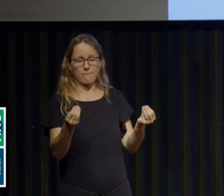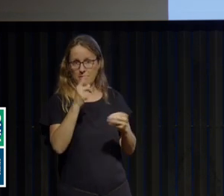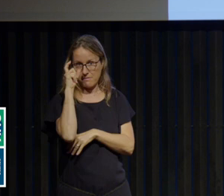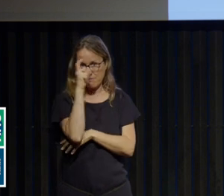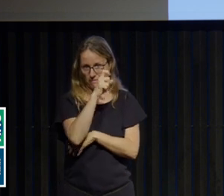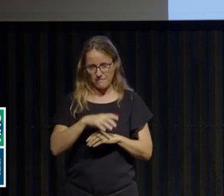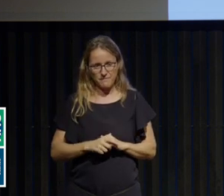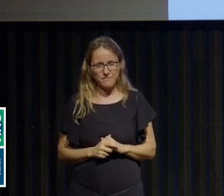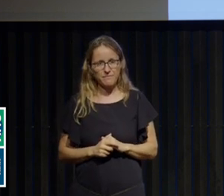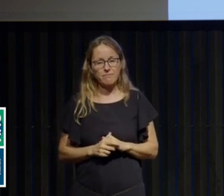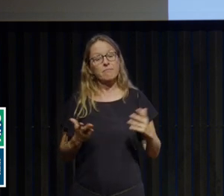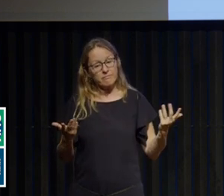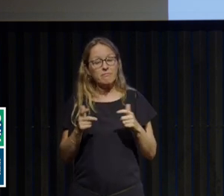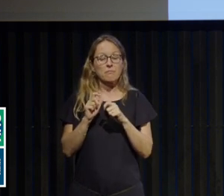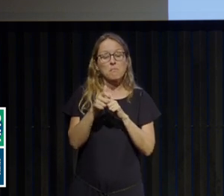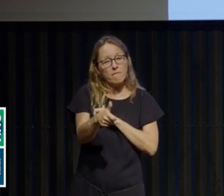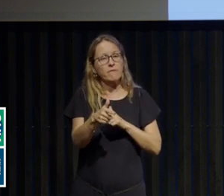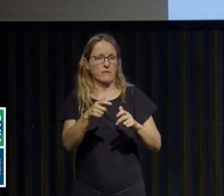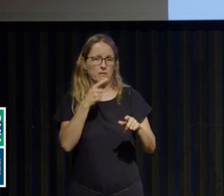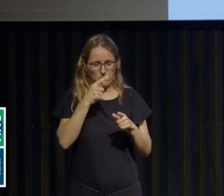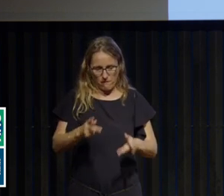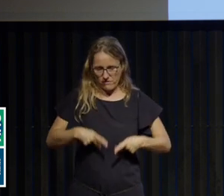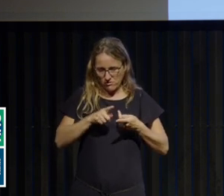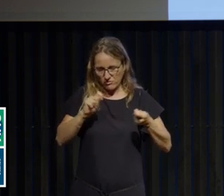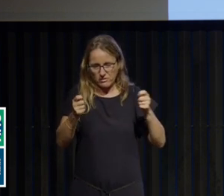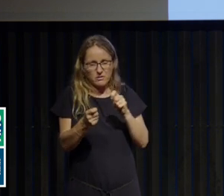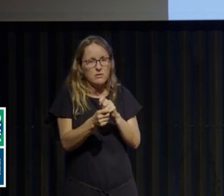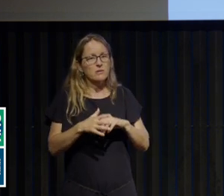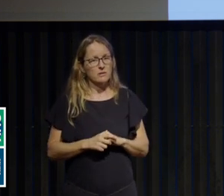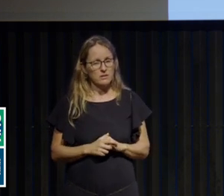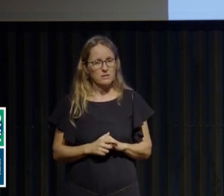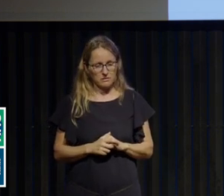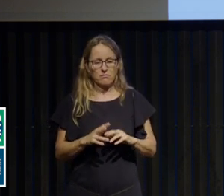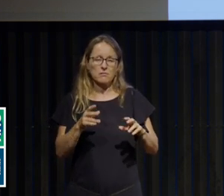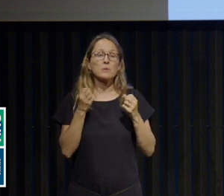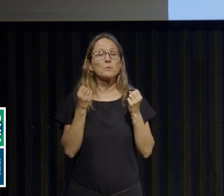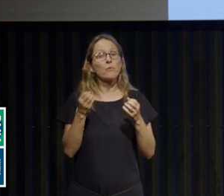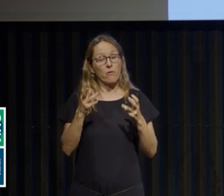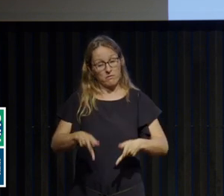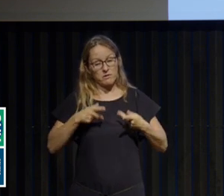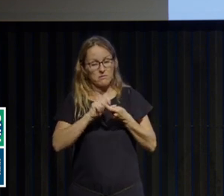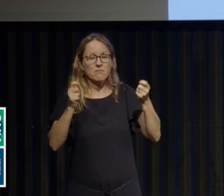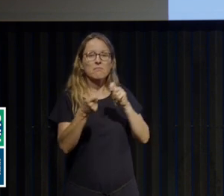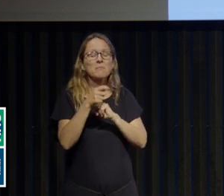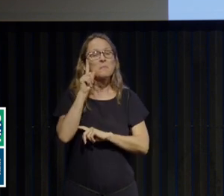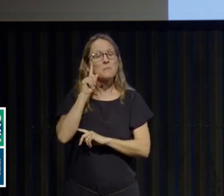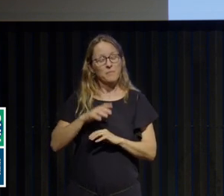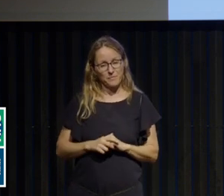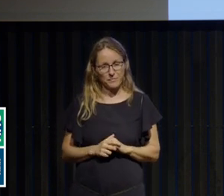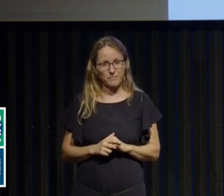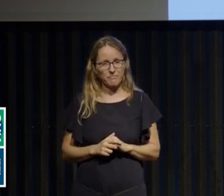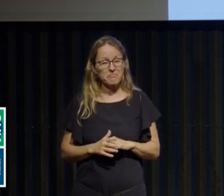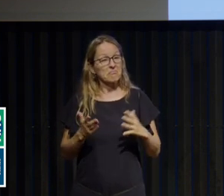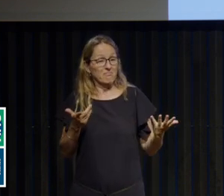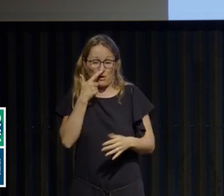et qui impactent énormément la vie, et qui impactent la vie très souvent, puisque l'épidémiologie fait que